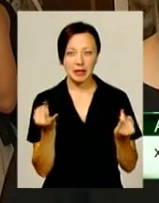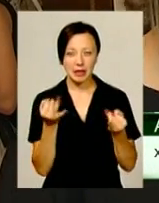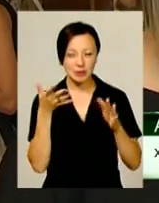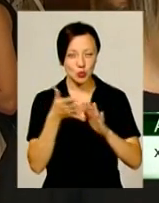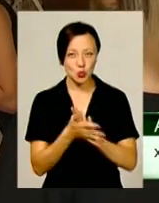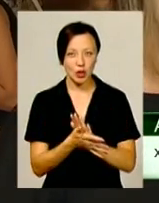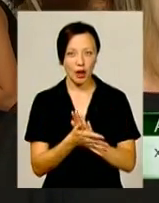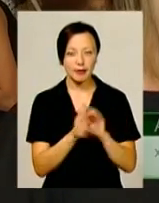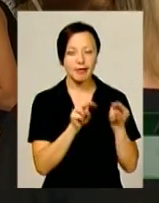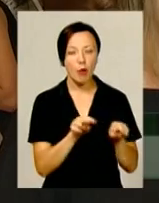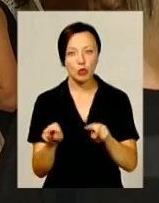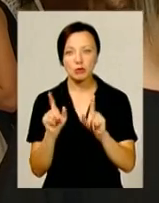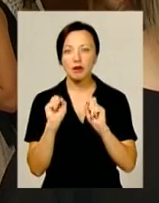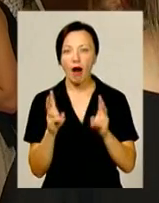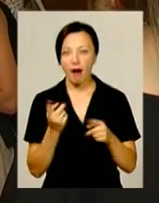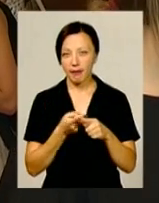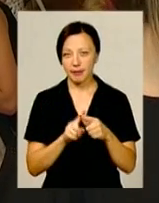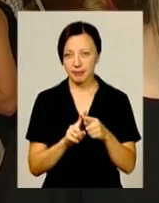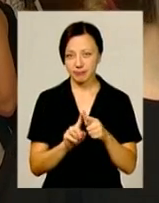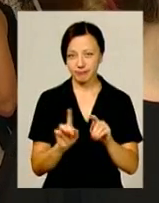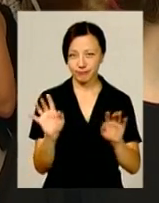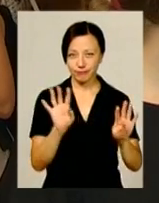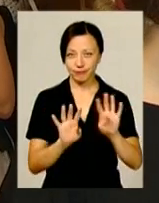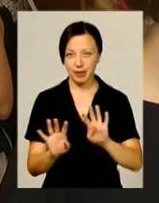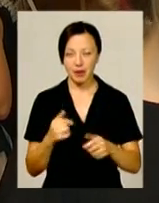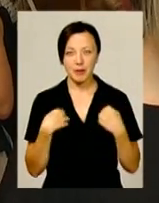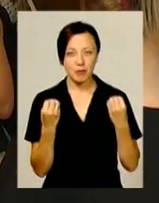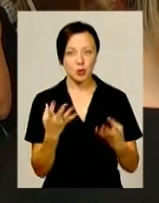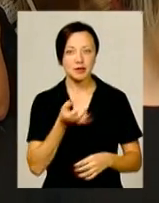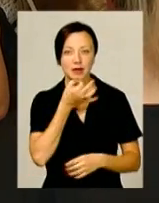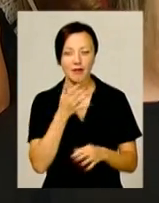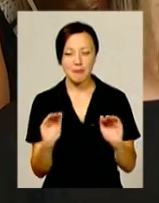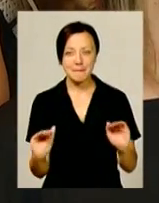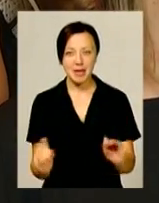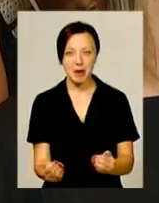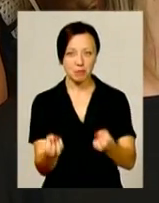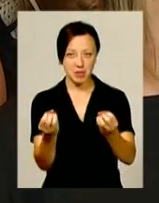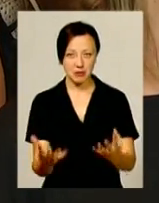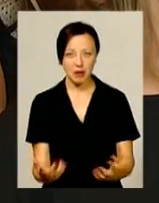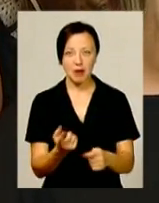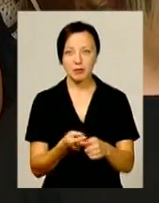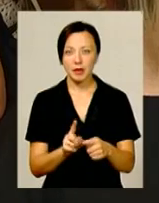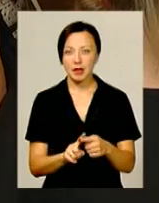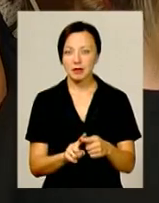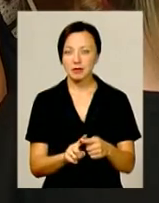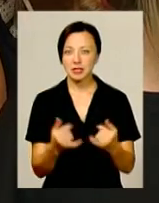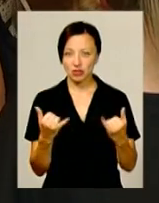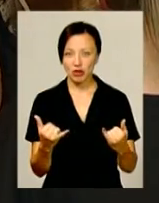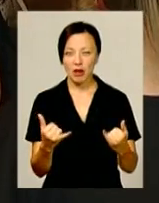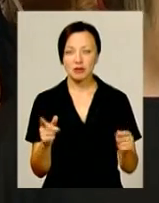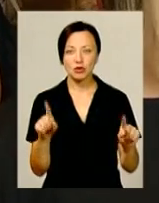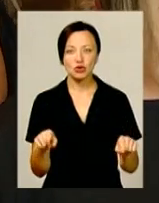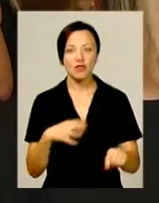і дивитися, як воно вона себе веде. Мені подобається мінімалізм, простота, тому що зараз це те, що